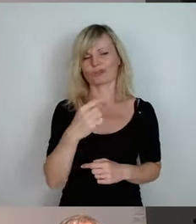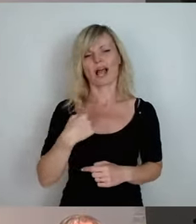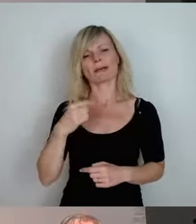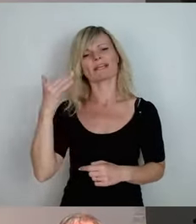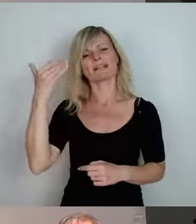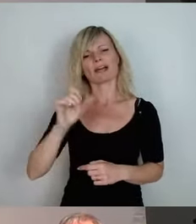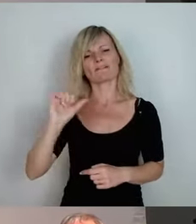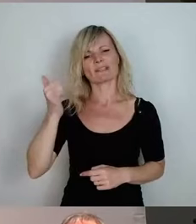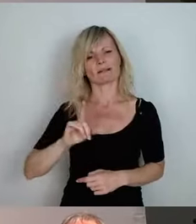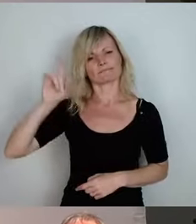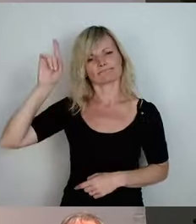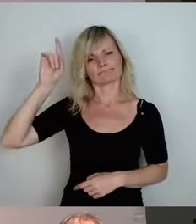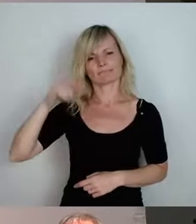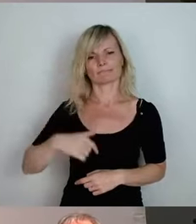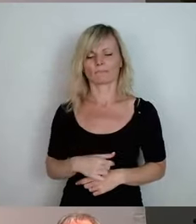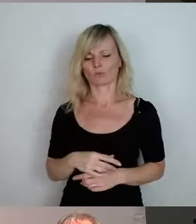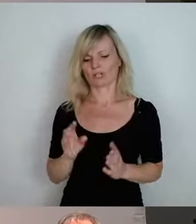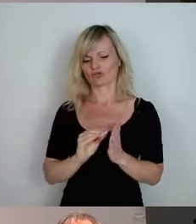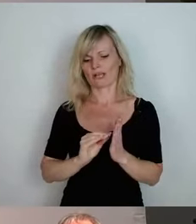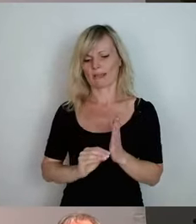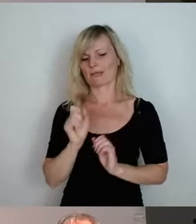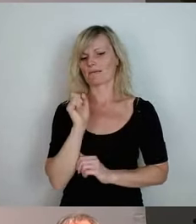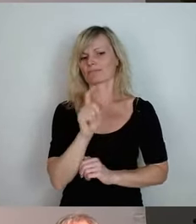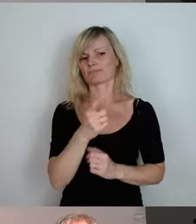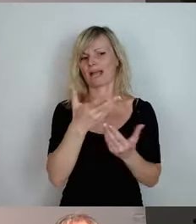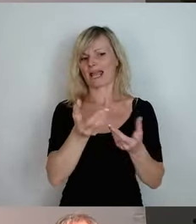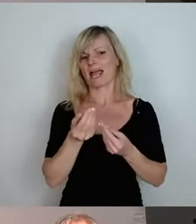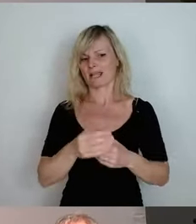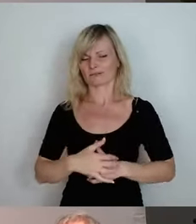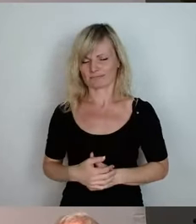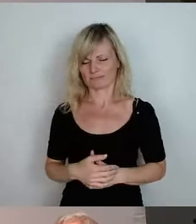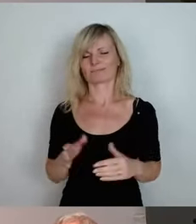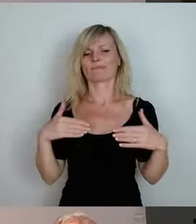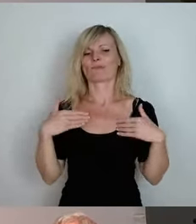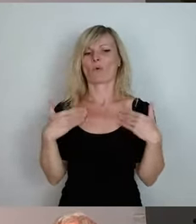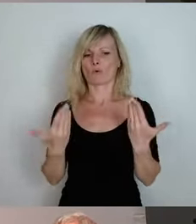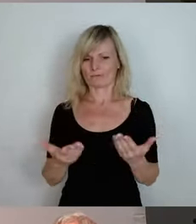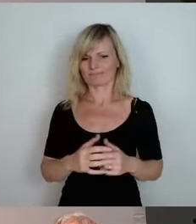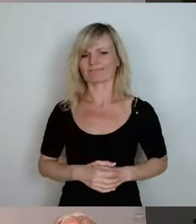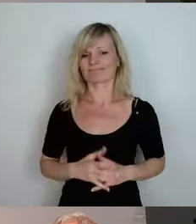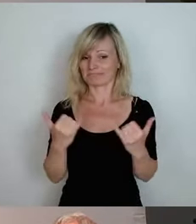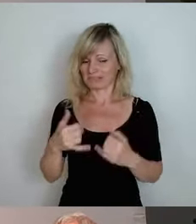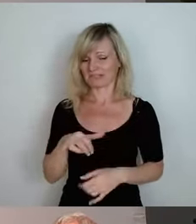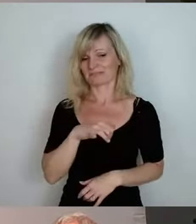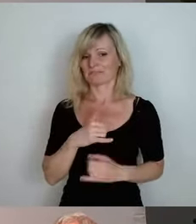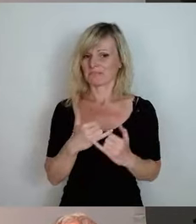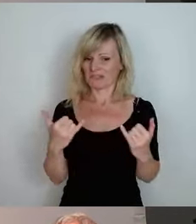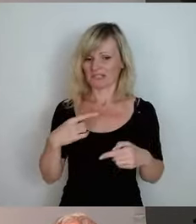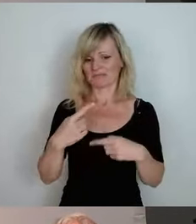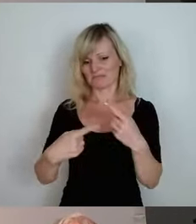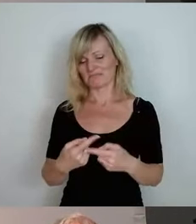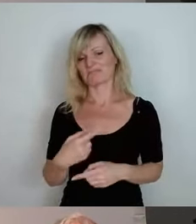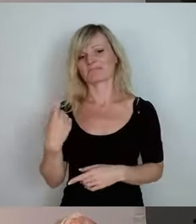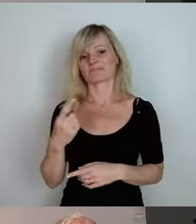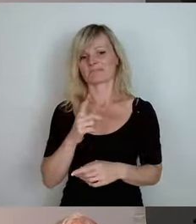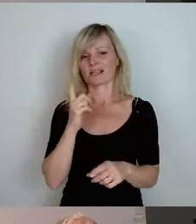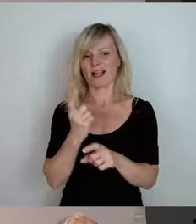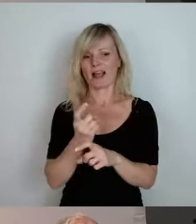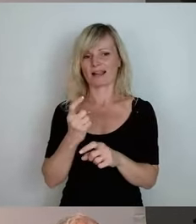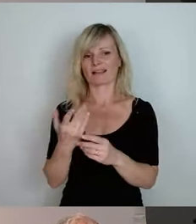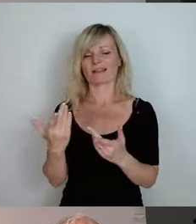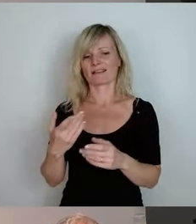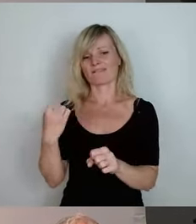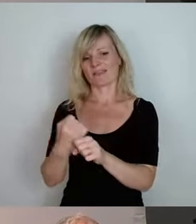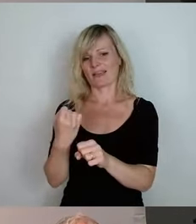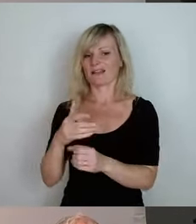heben oder eine Einladung schreiben. Und da habe ich mich riesig gefreut. Jetzt sind wir gespannt, wie wir mit dem Kalkwerk weiterkommen, auch in Zukunft, nachdem wir diesen